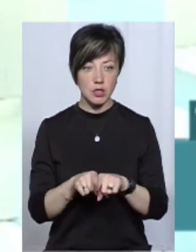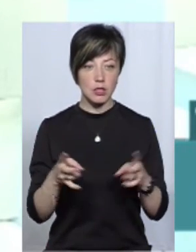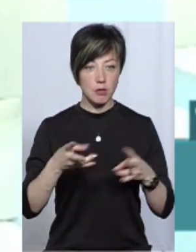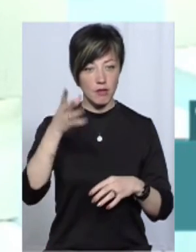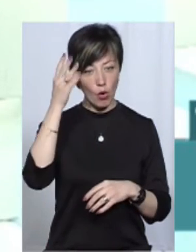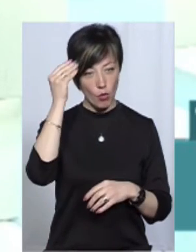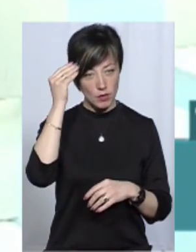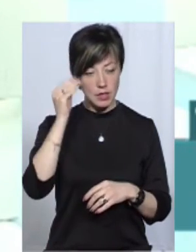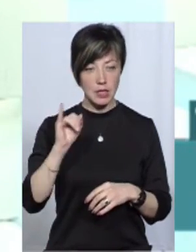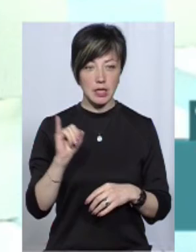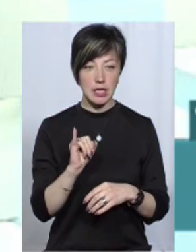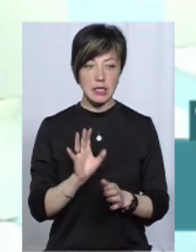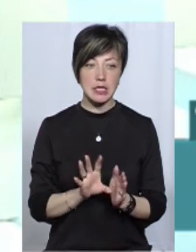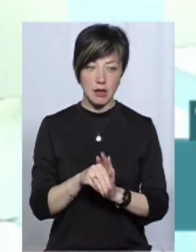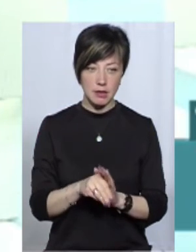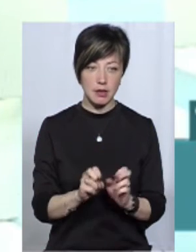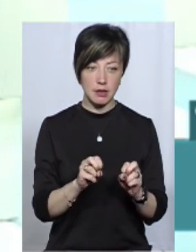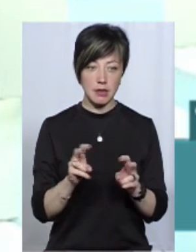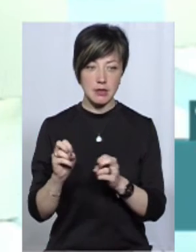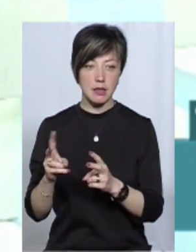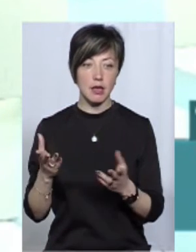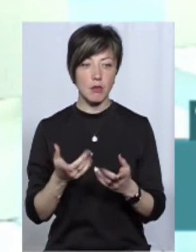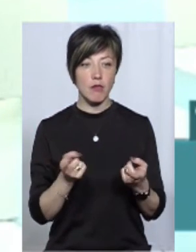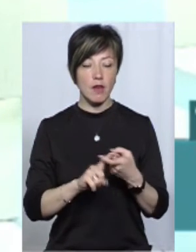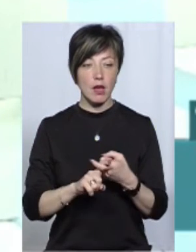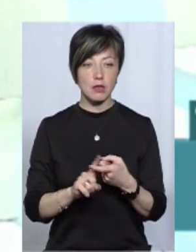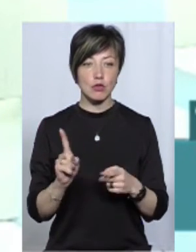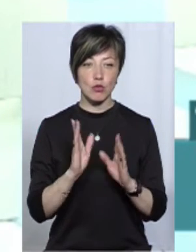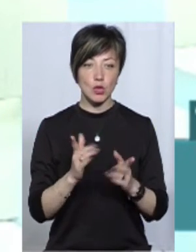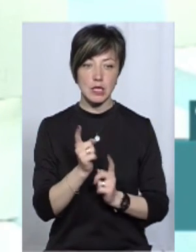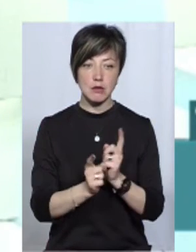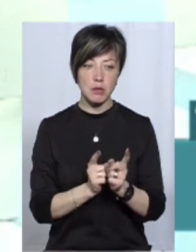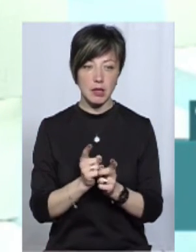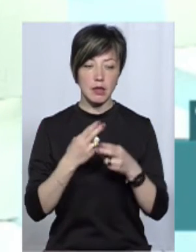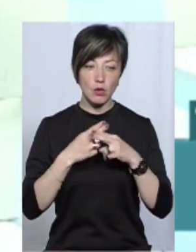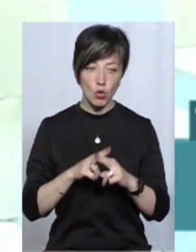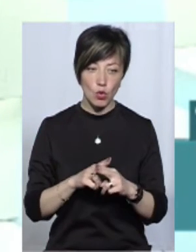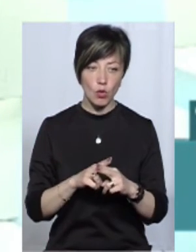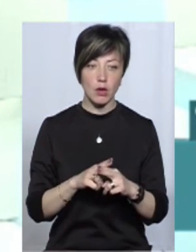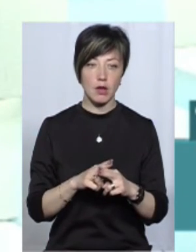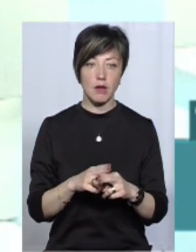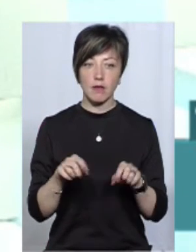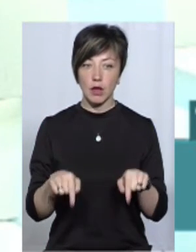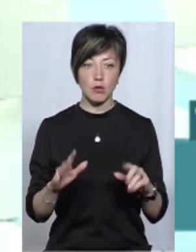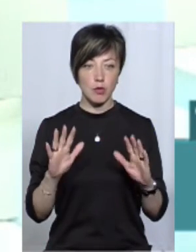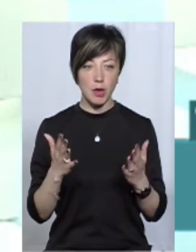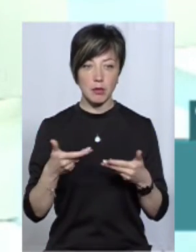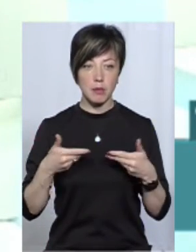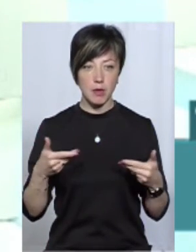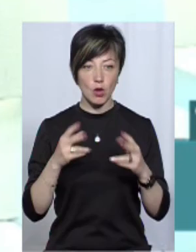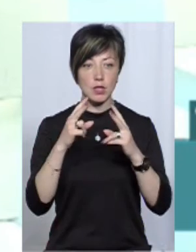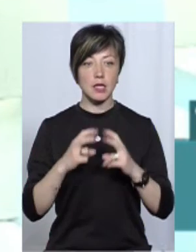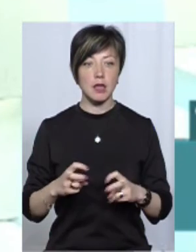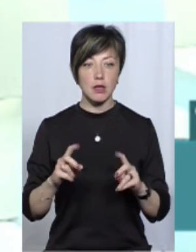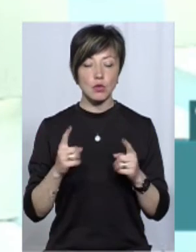таки треба враховувати і закладати ті ризики, які пов'язані з тим, що буде зміна технології, тому що в даному випадку ми